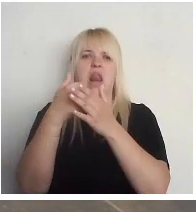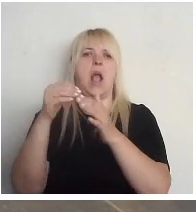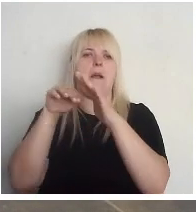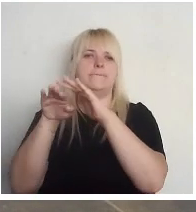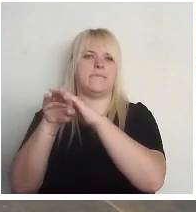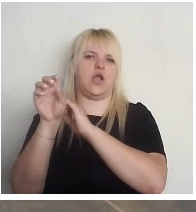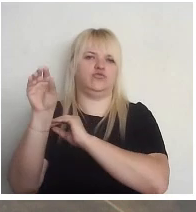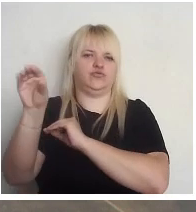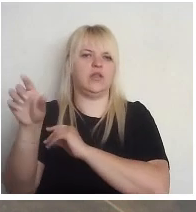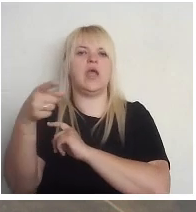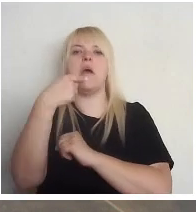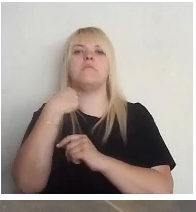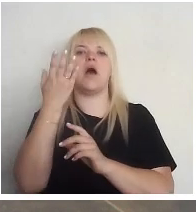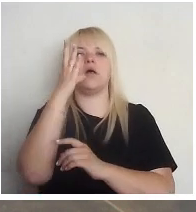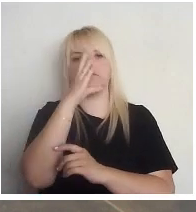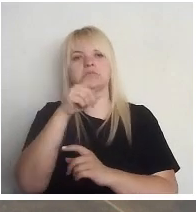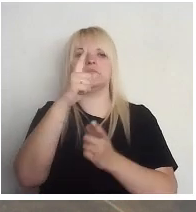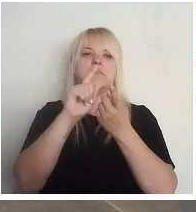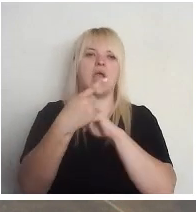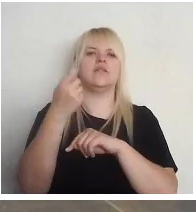izmainīt vairākas reizes.